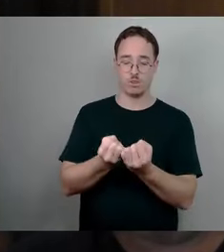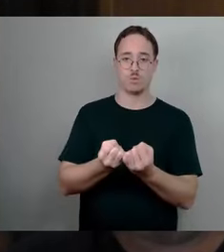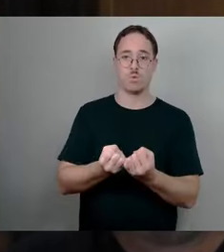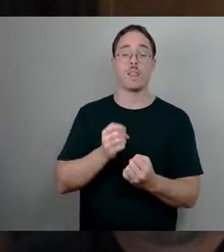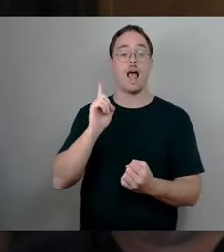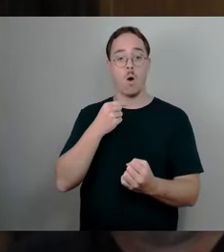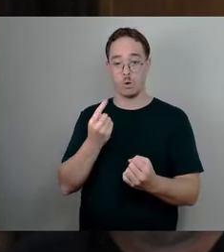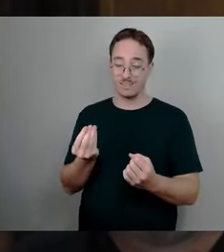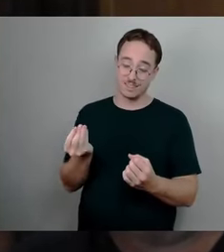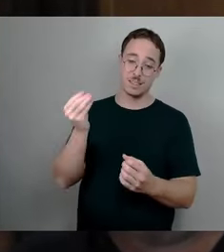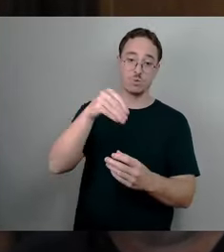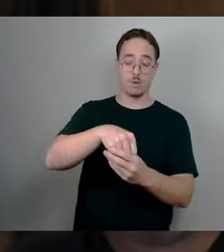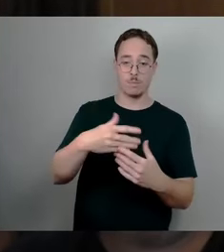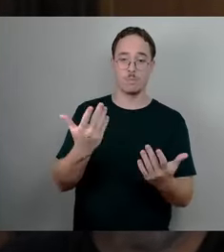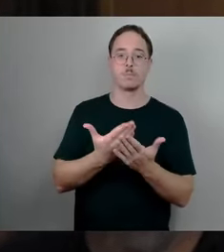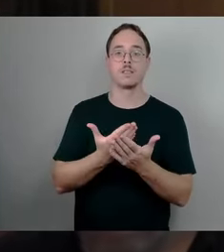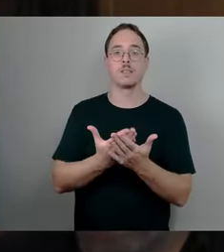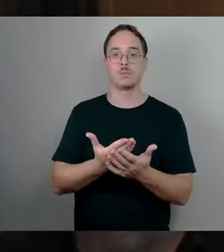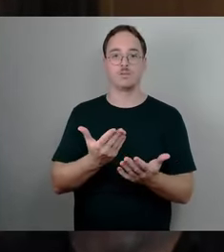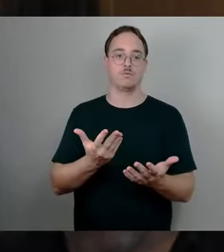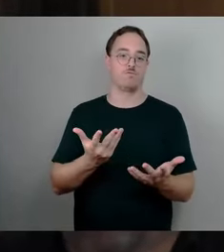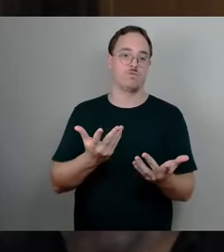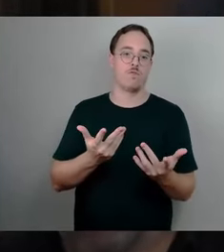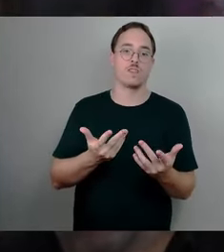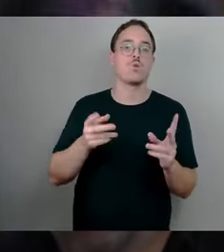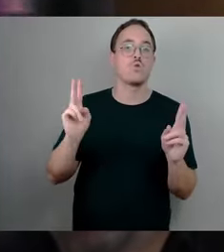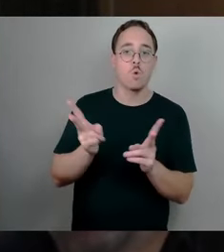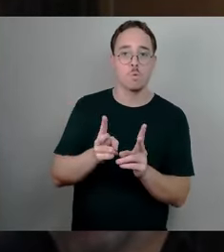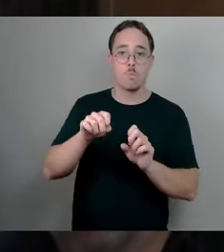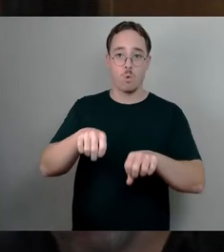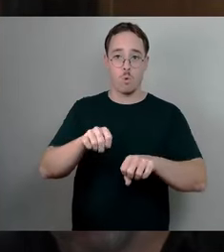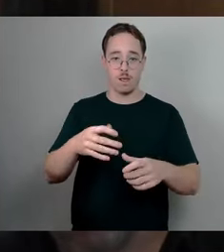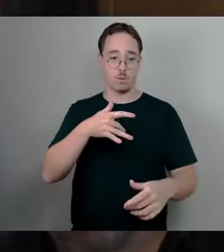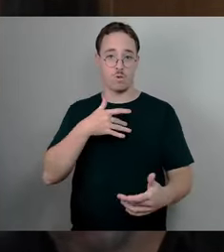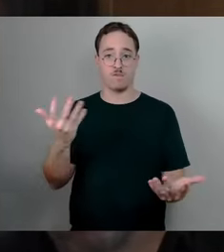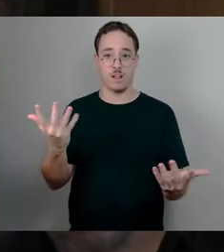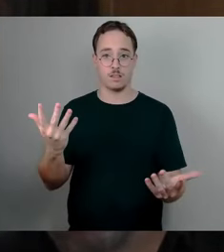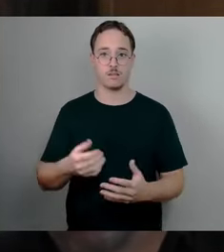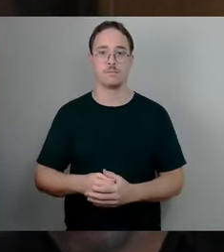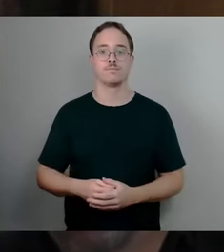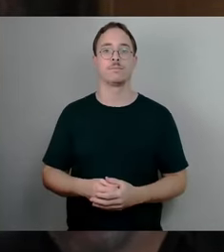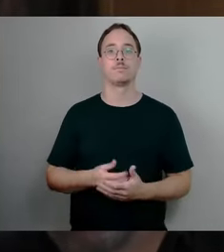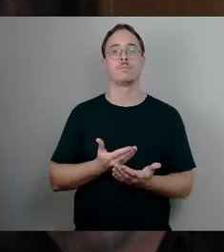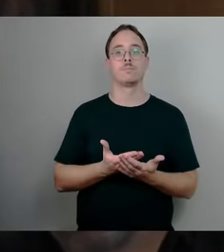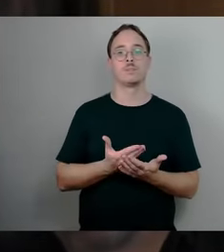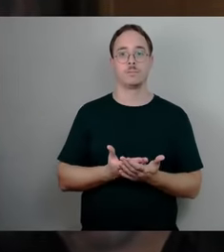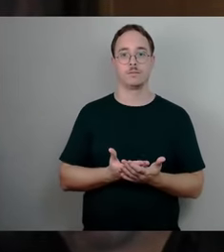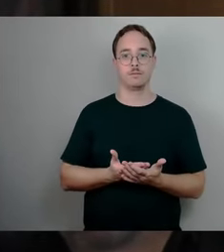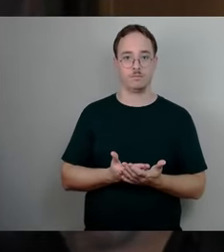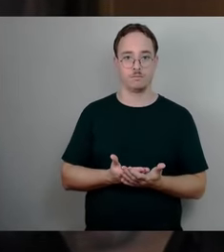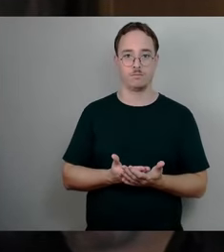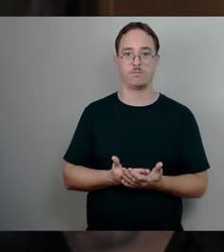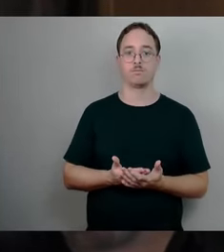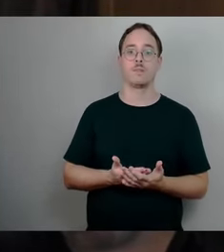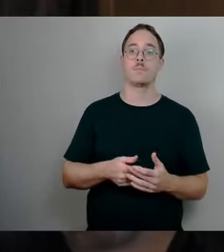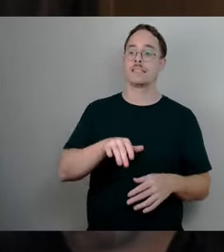sind. Zum Beispiel neben Schulsozialarbeit, was schon mehrfach Thema war, auch 14 betroffene Kinder- und Jugendhäuser,